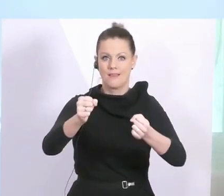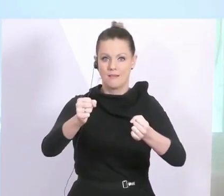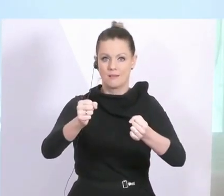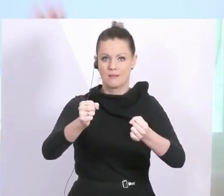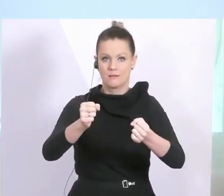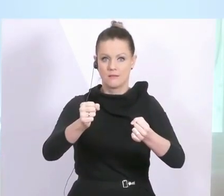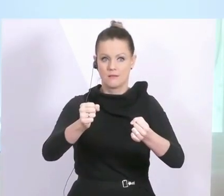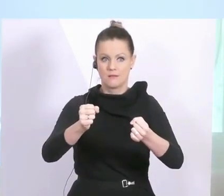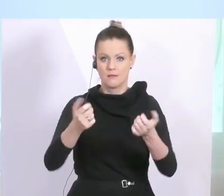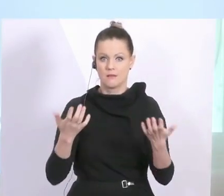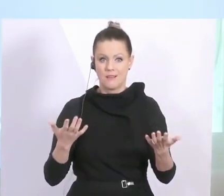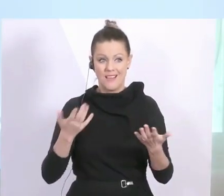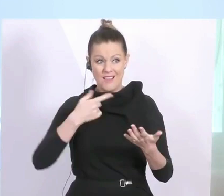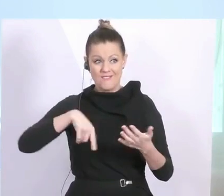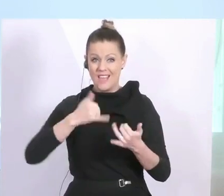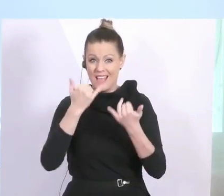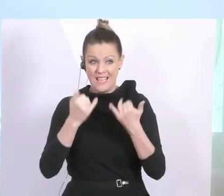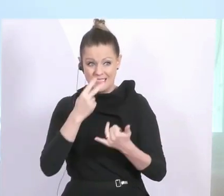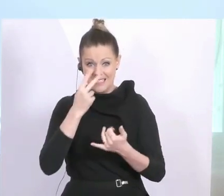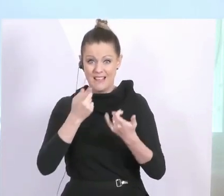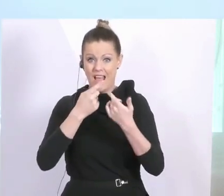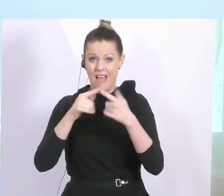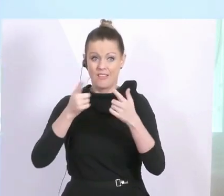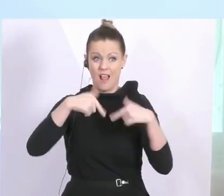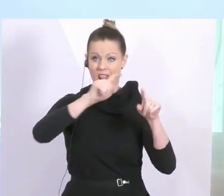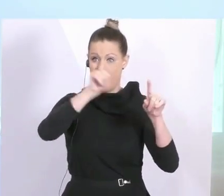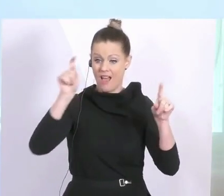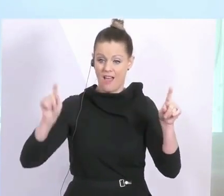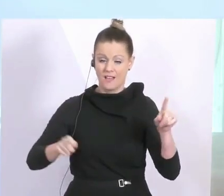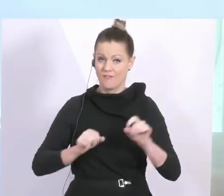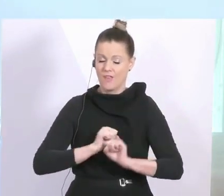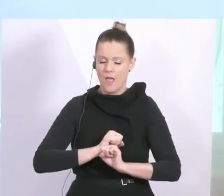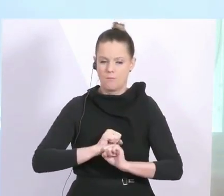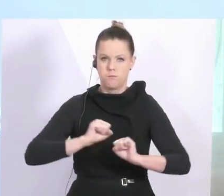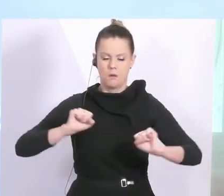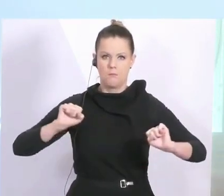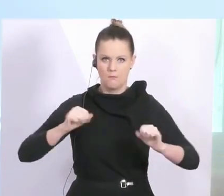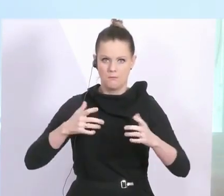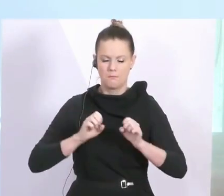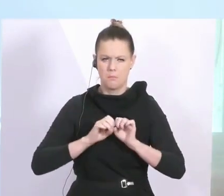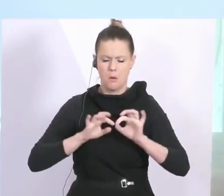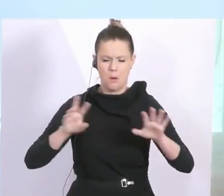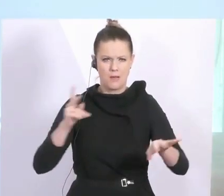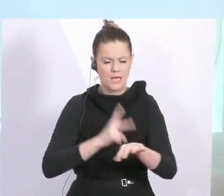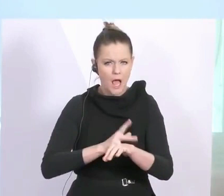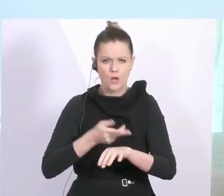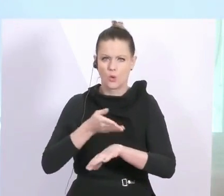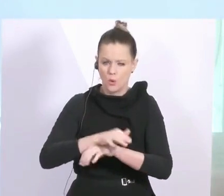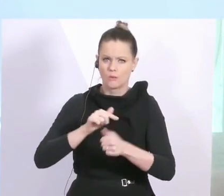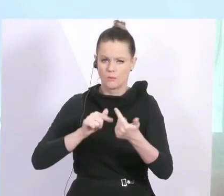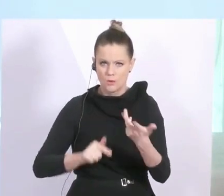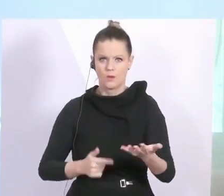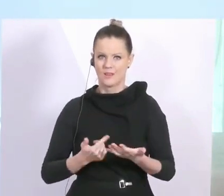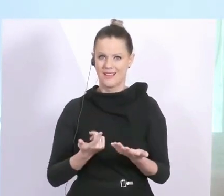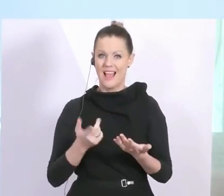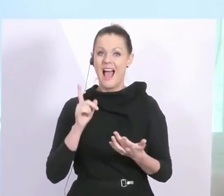das jetzt ja vor unser aller Augen explodiert. Trotzdem ist es so, dass das beste Gesundheitssystem das